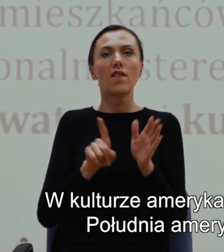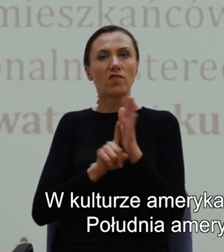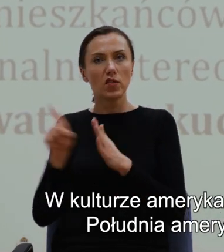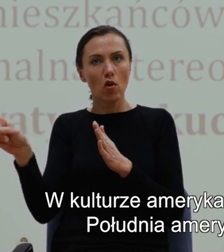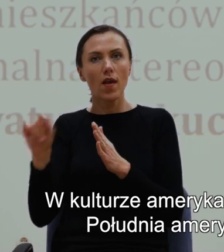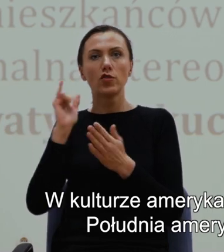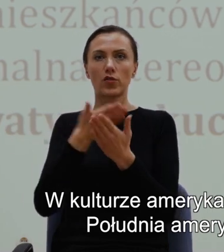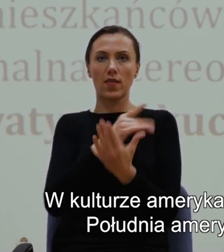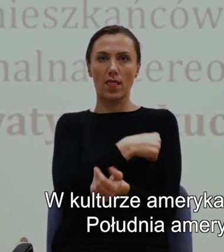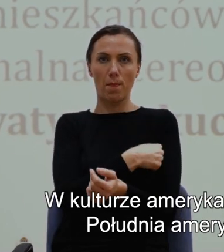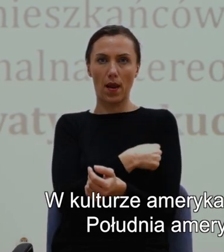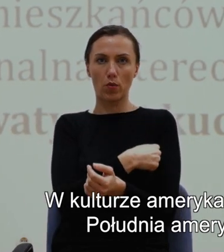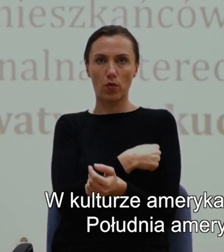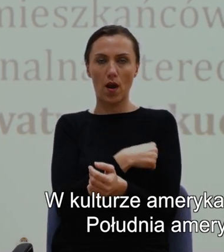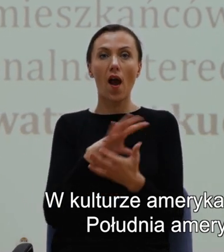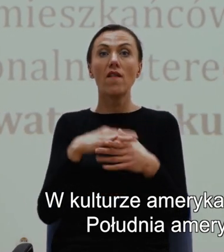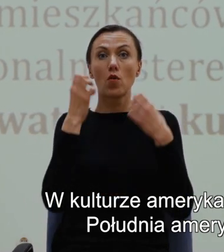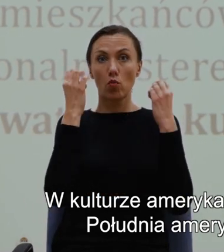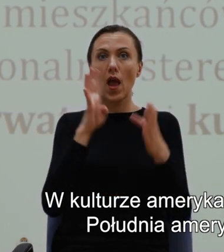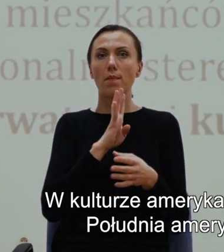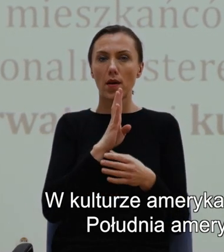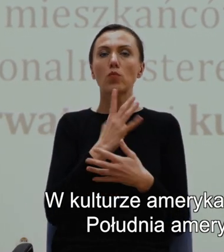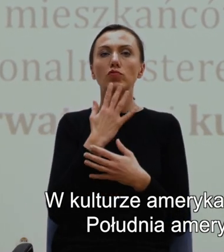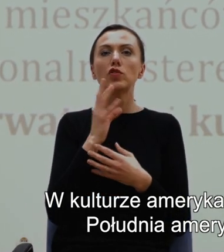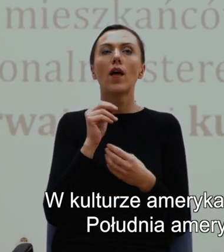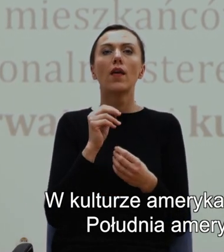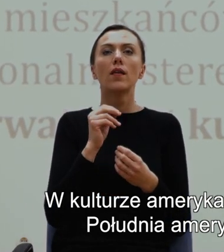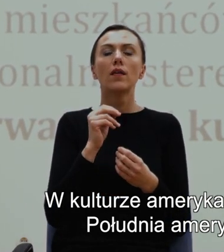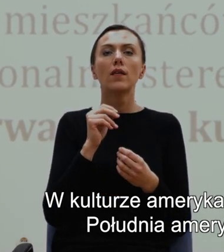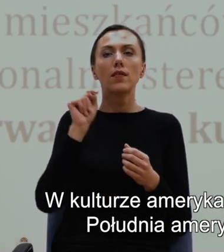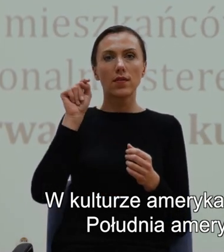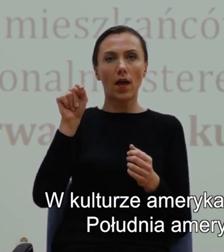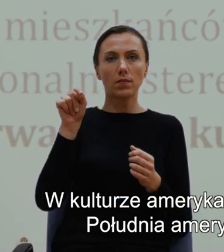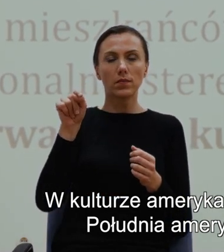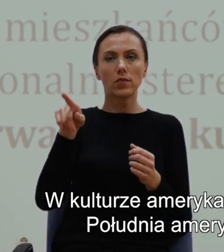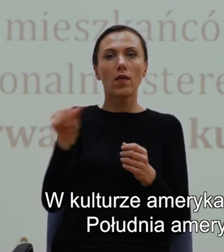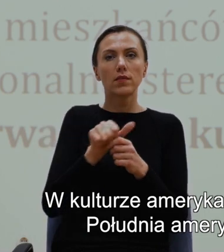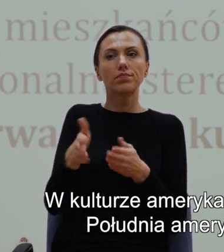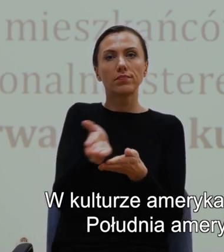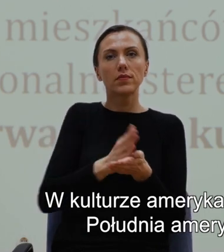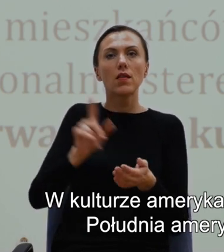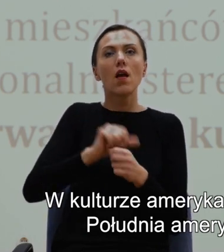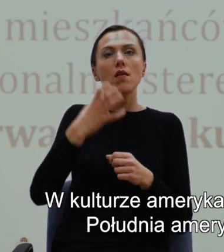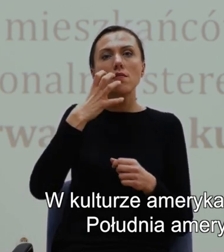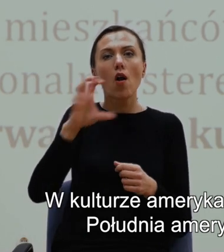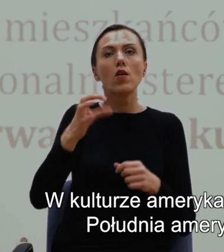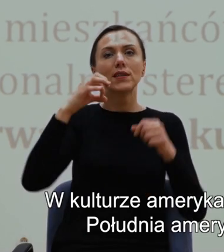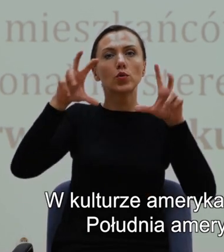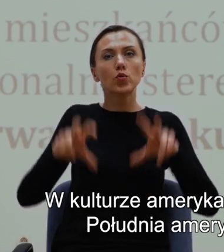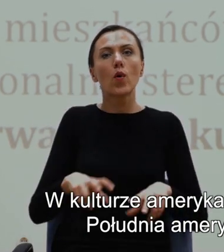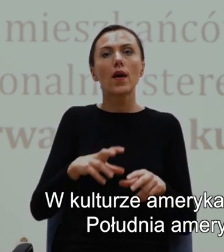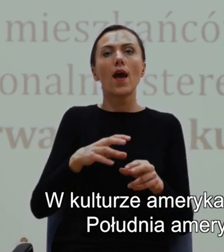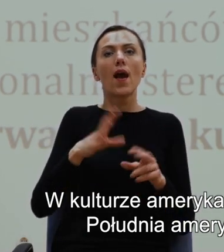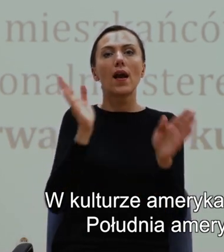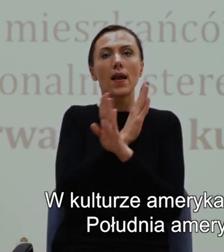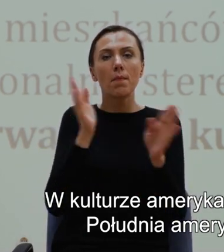W kulturze amerykańskiej mówi się o tym gorącym, suchym klimacie południa amerykańskiego, dry